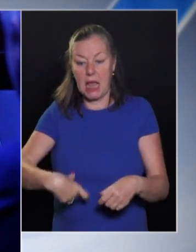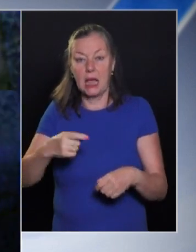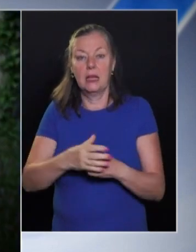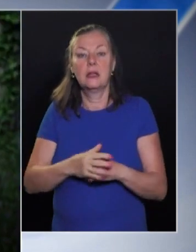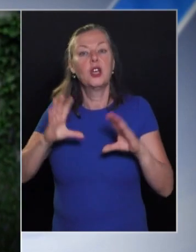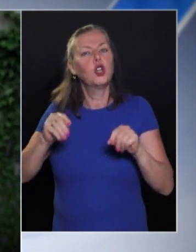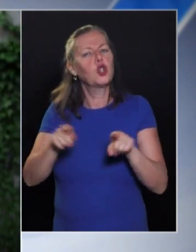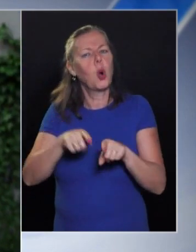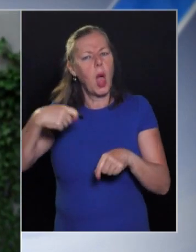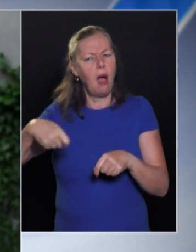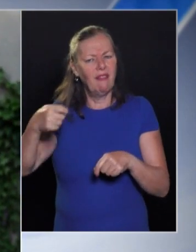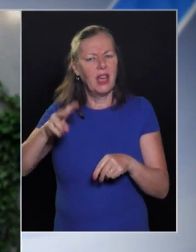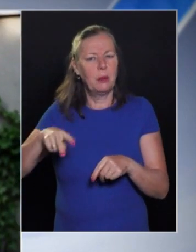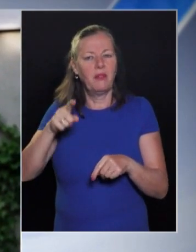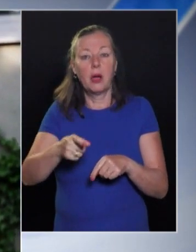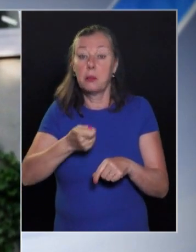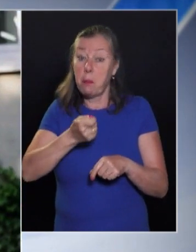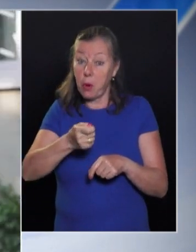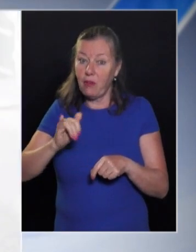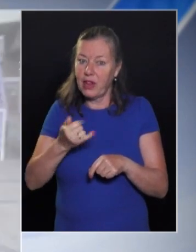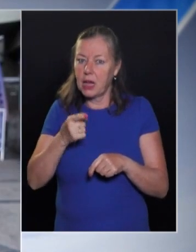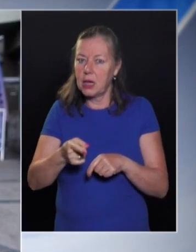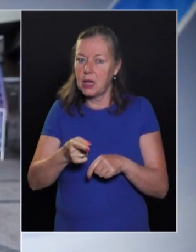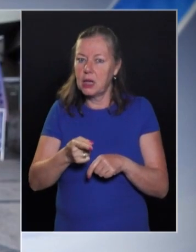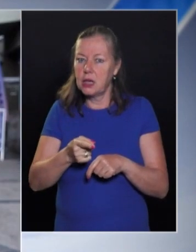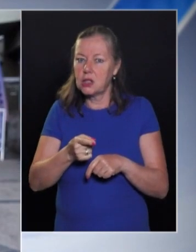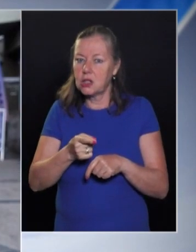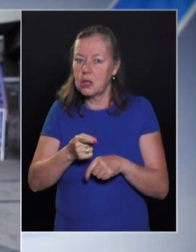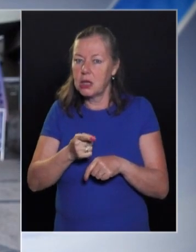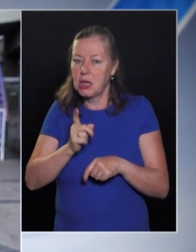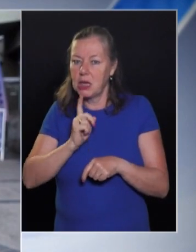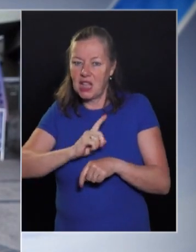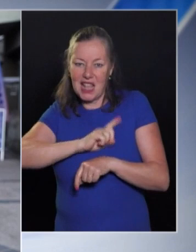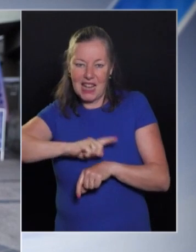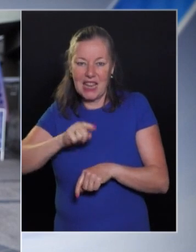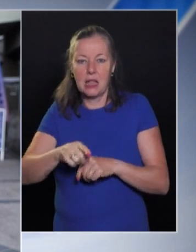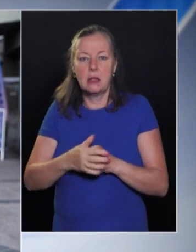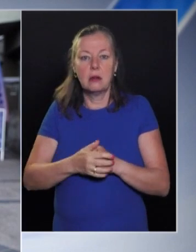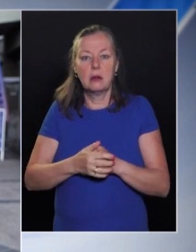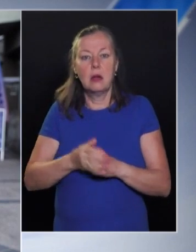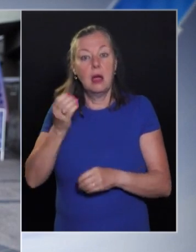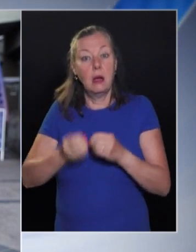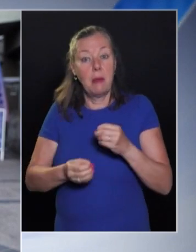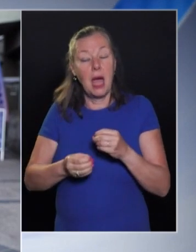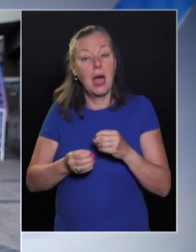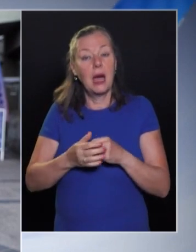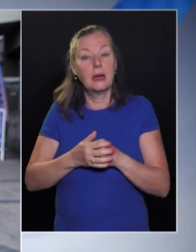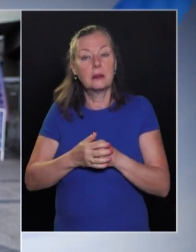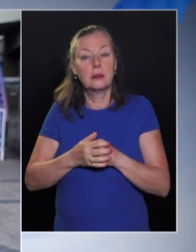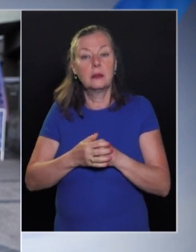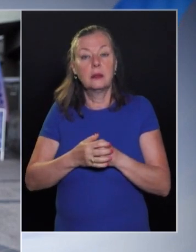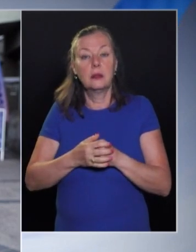Nagyon sok film olyan, amit esetleg profik is megirigyelhetnek. Tényleg halálkom olyan mondom, mert